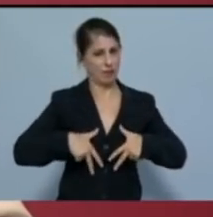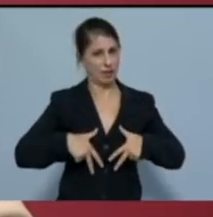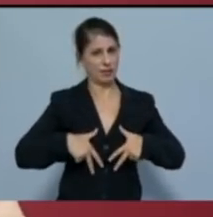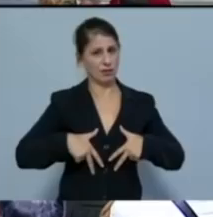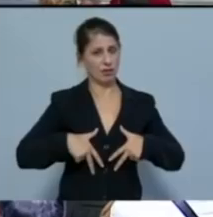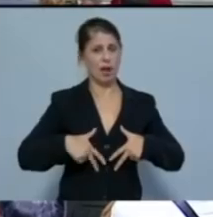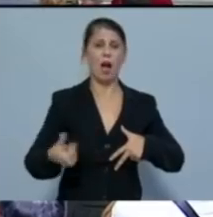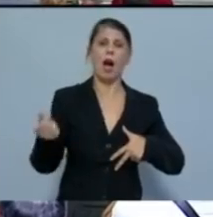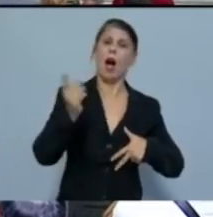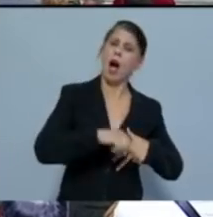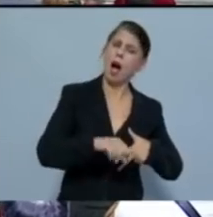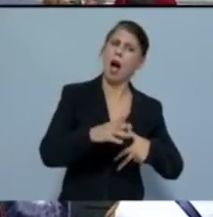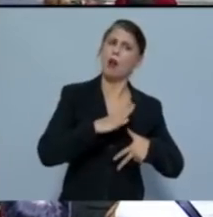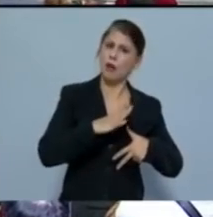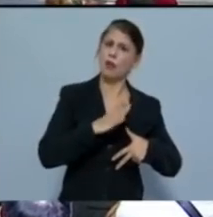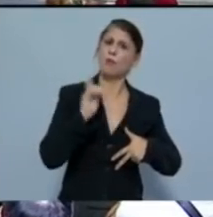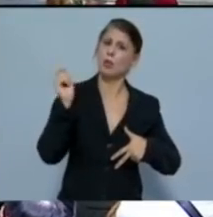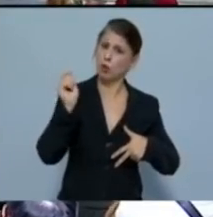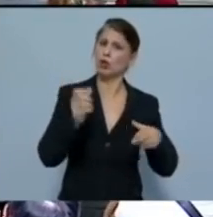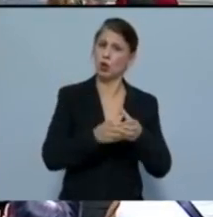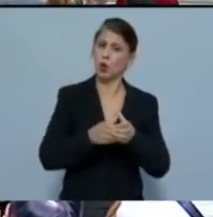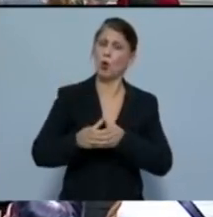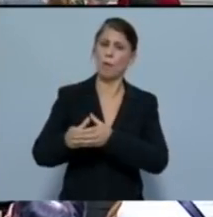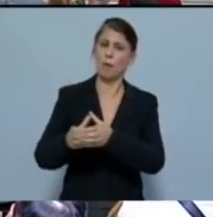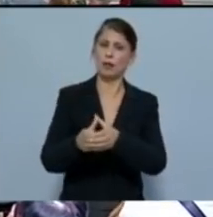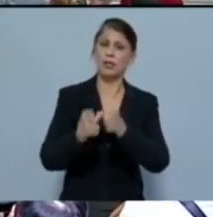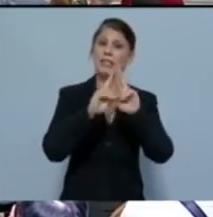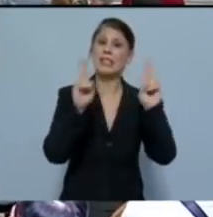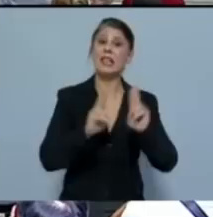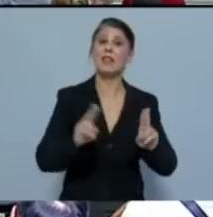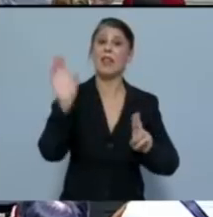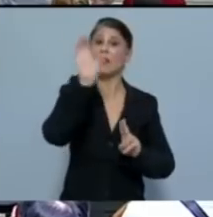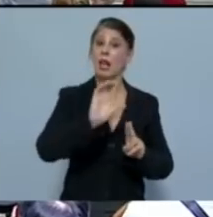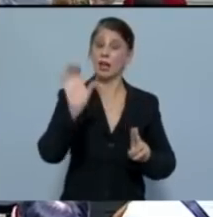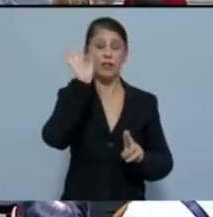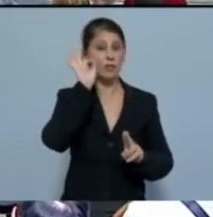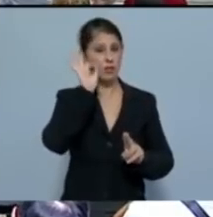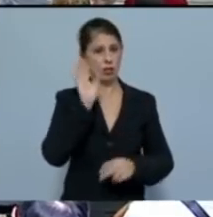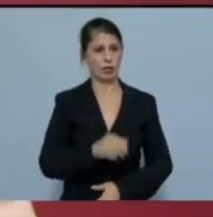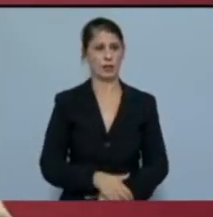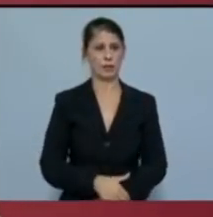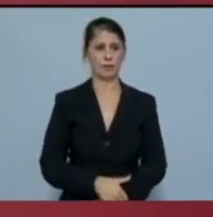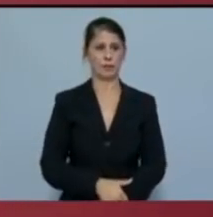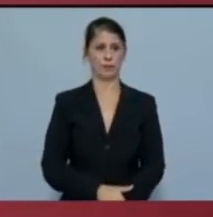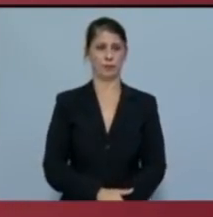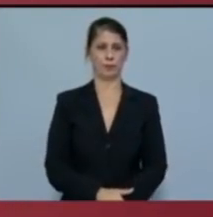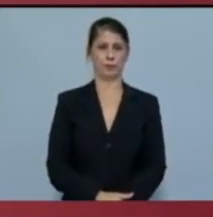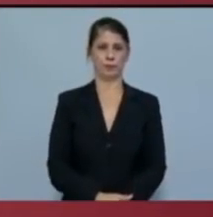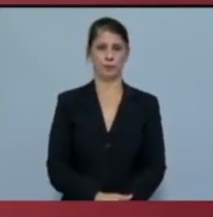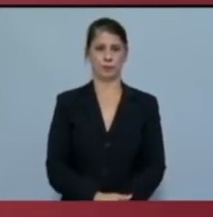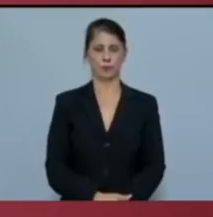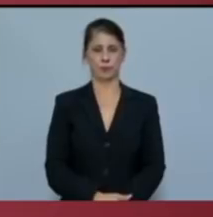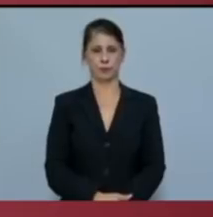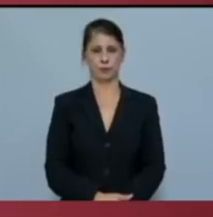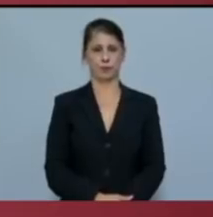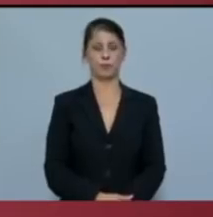άλλων παραγόντων και πολιτικών κομμάτων στη Διεθνή Έκθεση Θεσσαλονίκης. Γιατί κρίσιμα